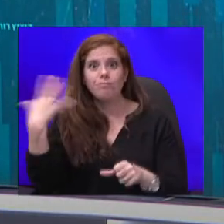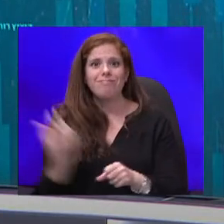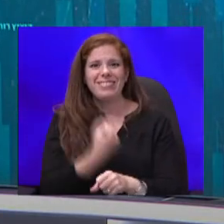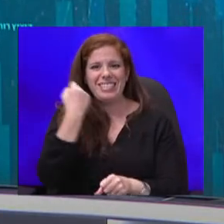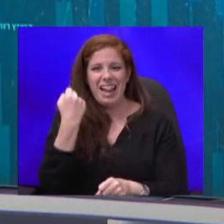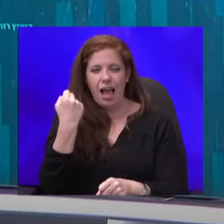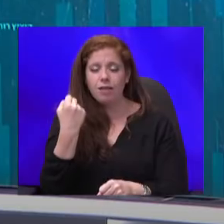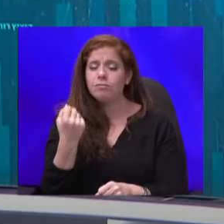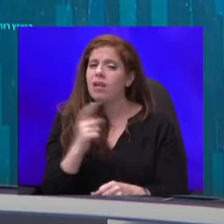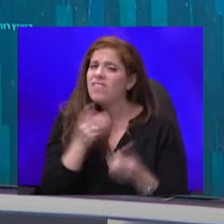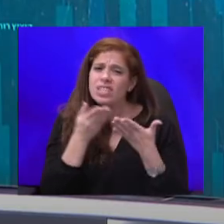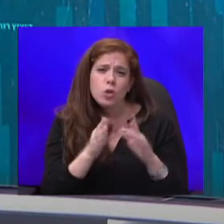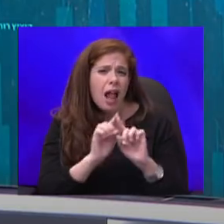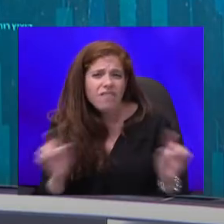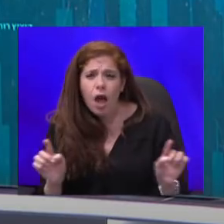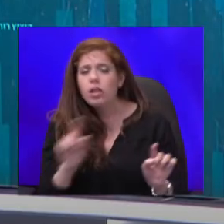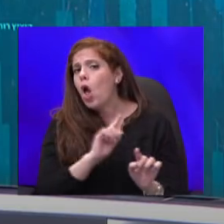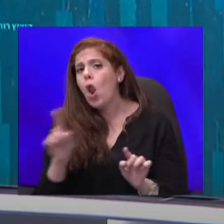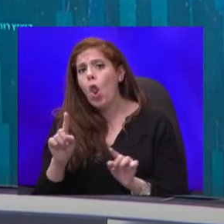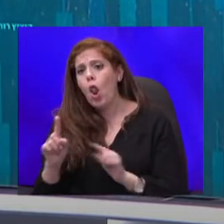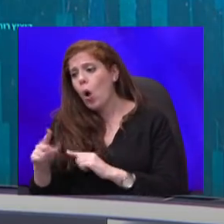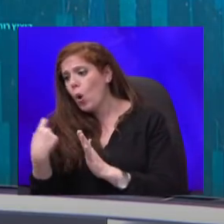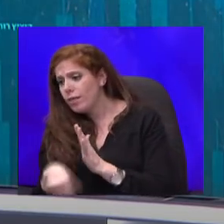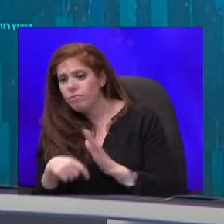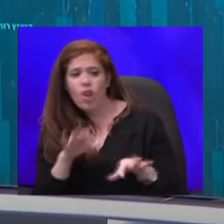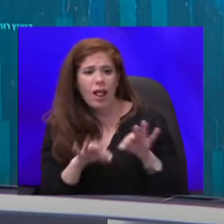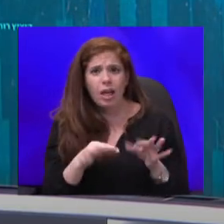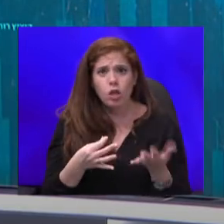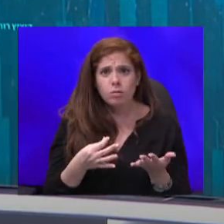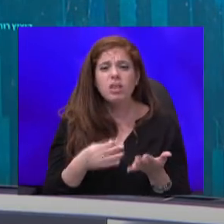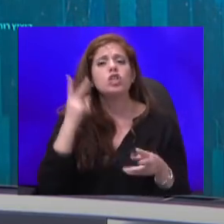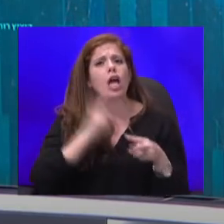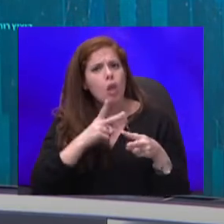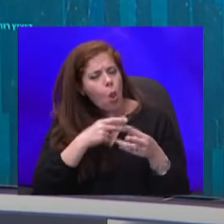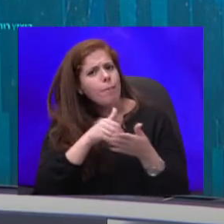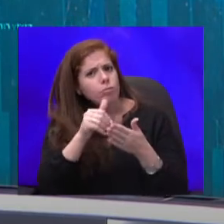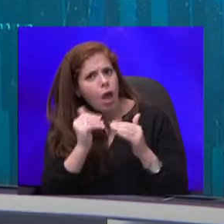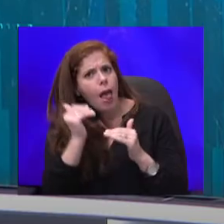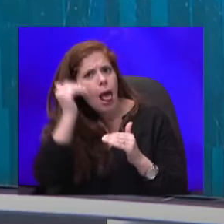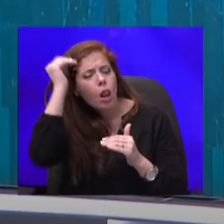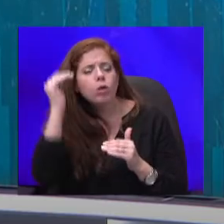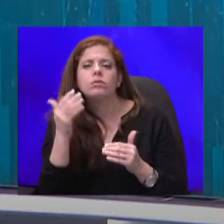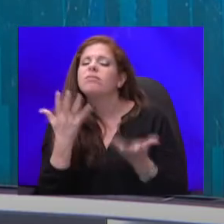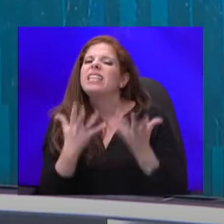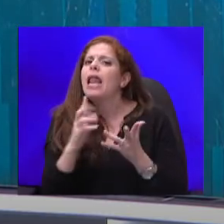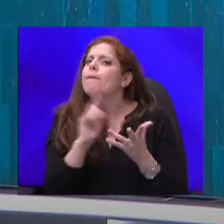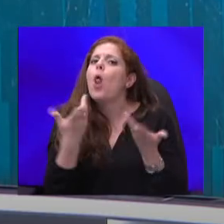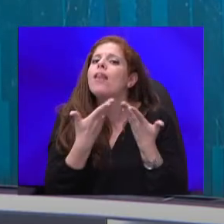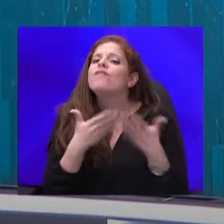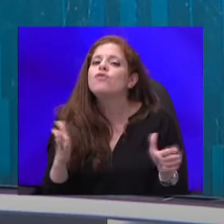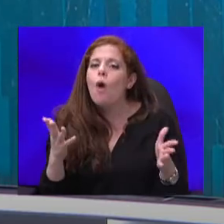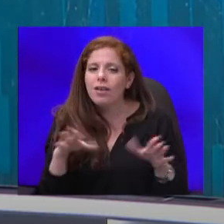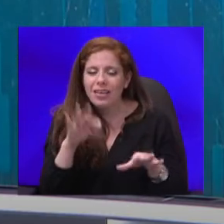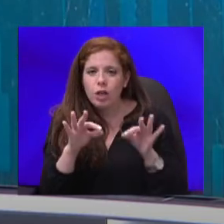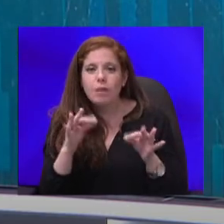לא לחנויות ולא לקונים. כשהתחלואה ממשיכה לעלות, הדילמה של קבינט הקורונה היא לא איך לפתוח עוד את הקניונים, אלא מתי לסגור אותם. כל